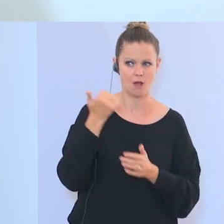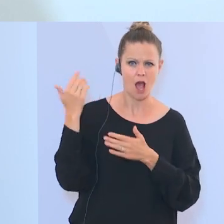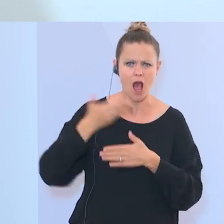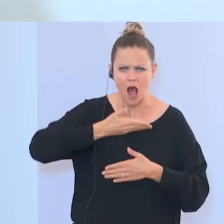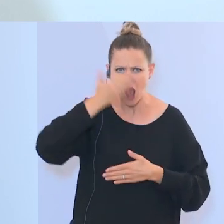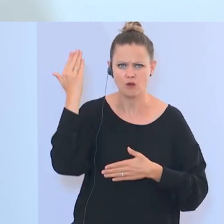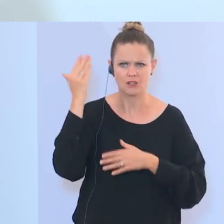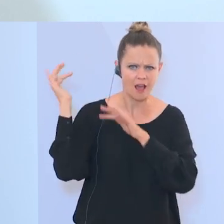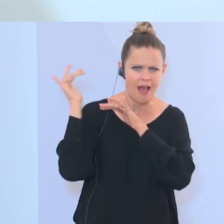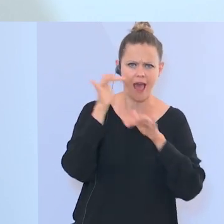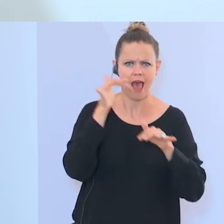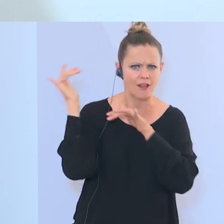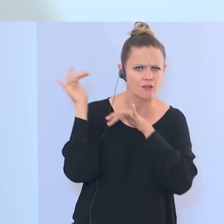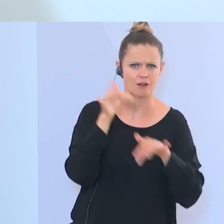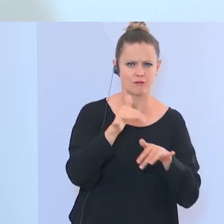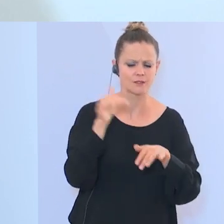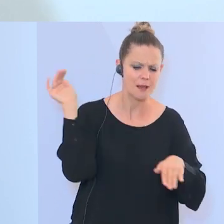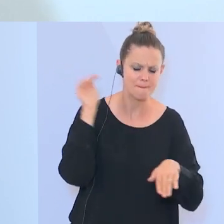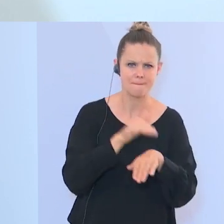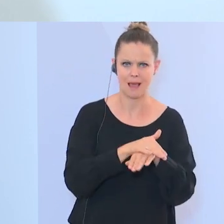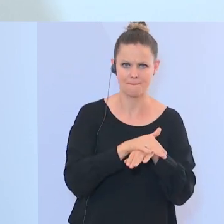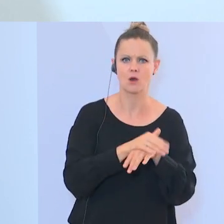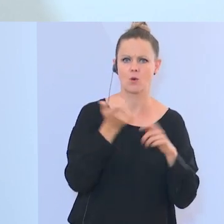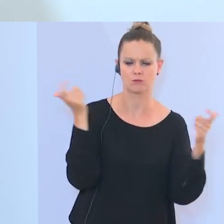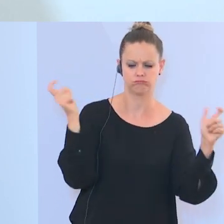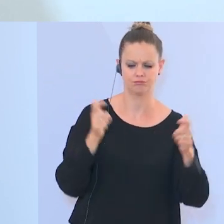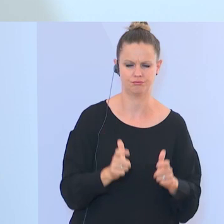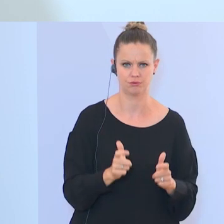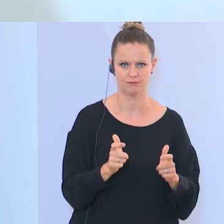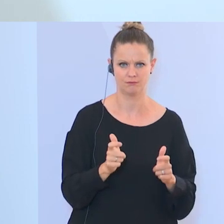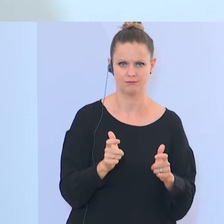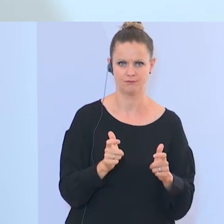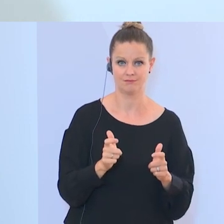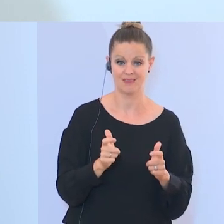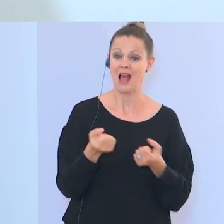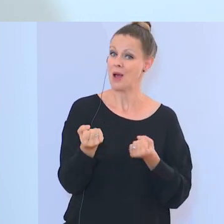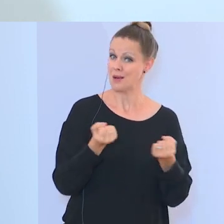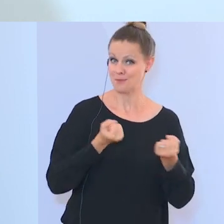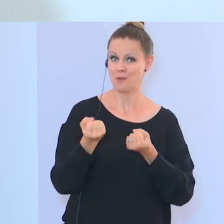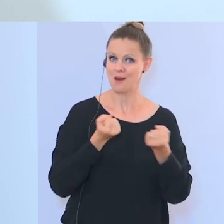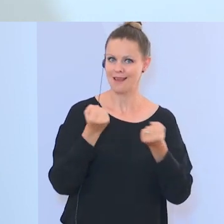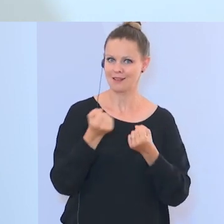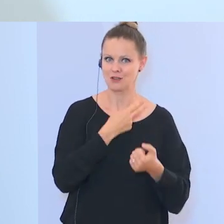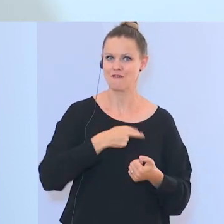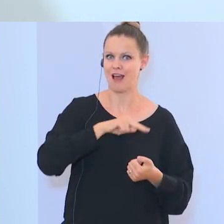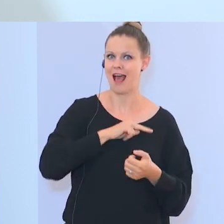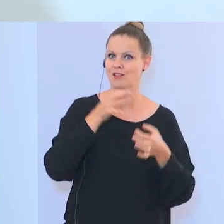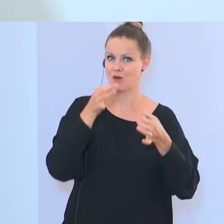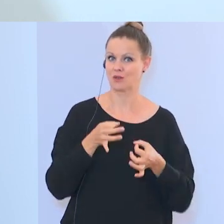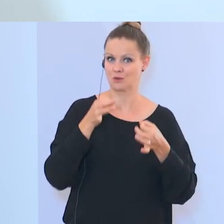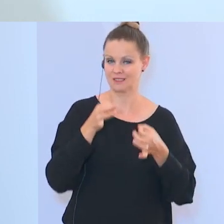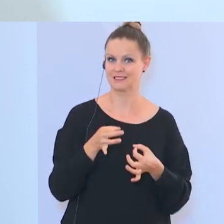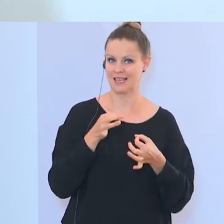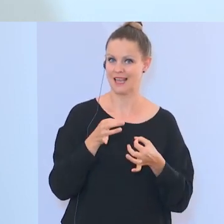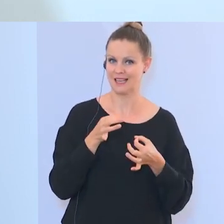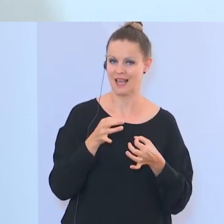Einflüsse zu erkennen, zu beobachten und damit auch einzudämmen. Die Grundlage bilden für alle politischen Verantwortungsträger auch gegen